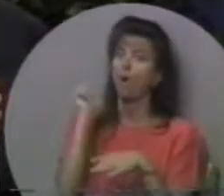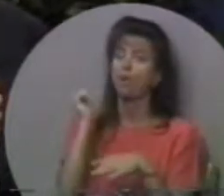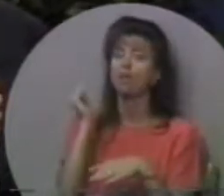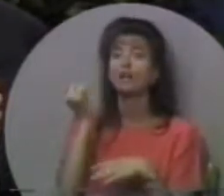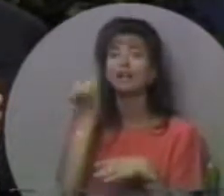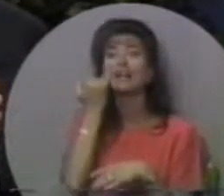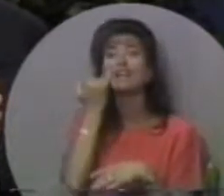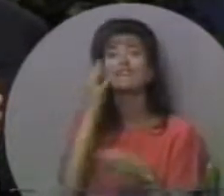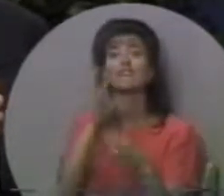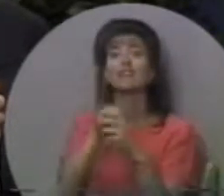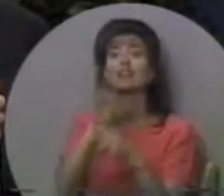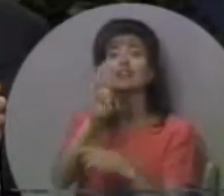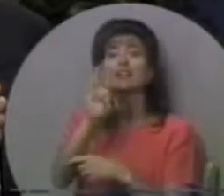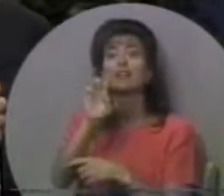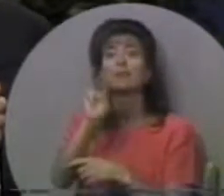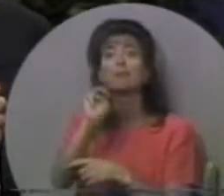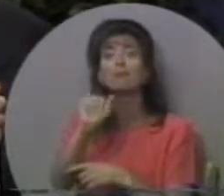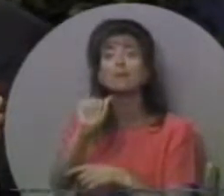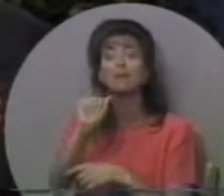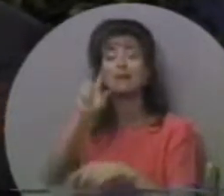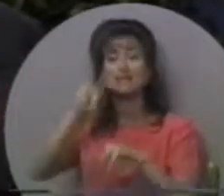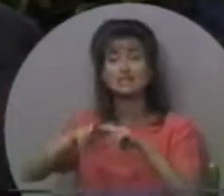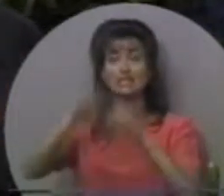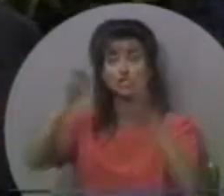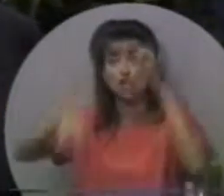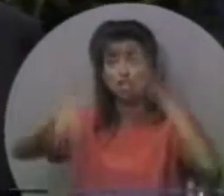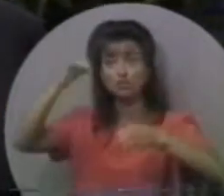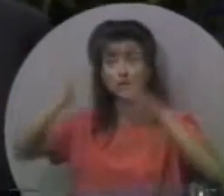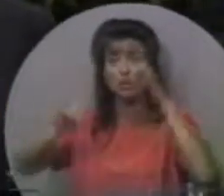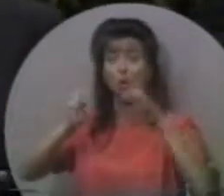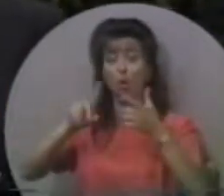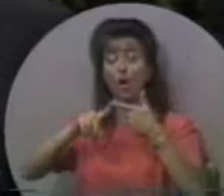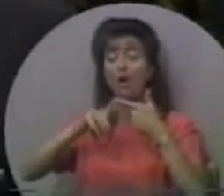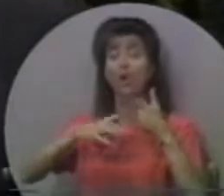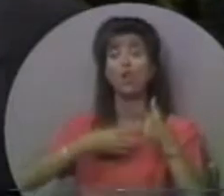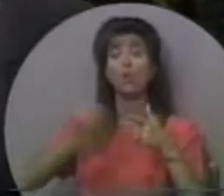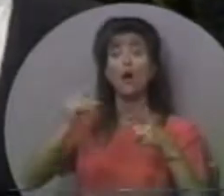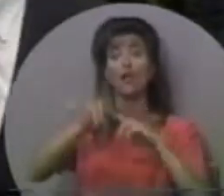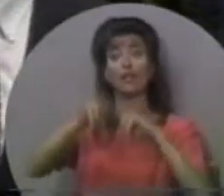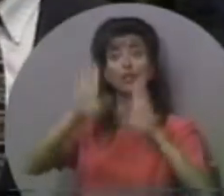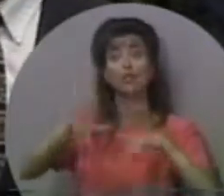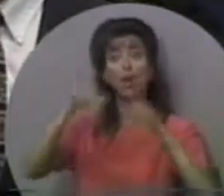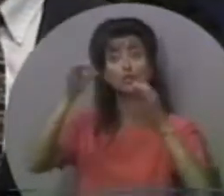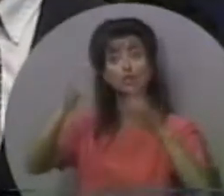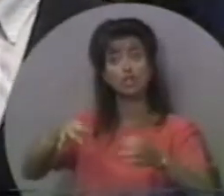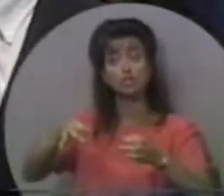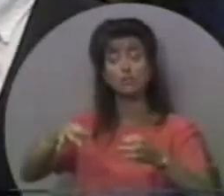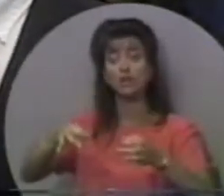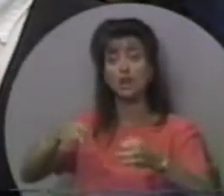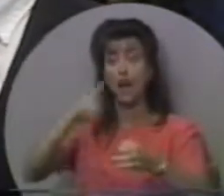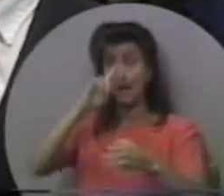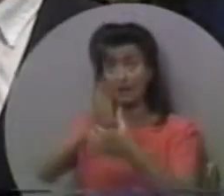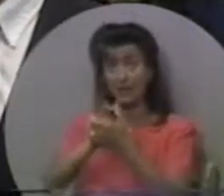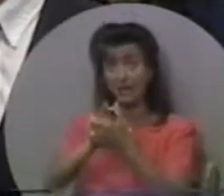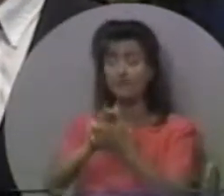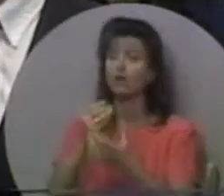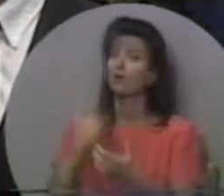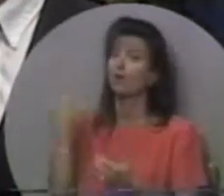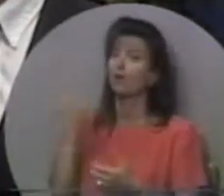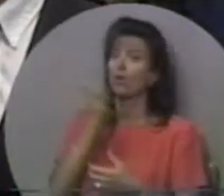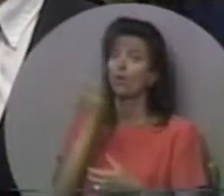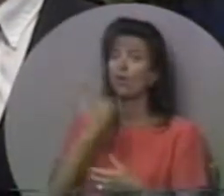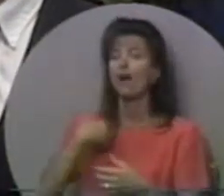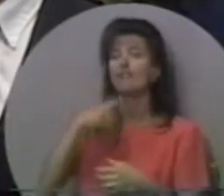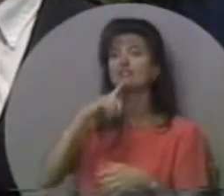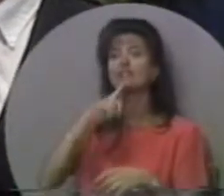я вірю в Суд Білого Престору, Суд Біма, я маю дуже серйозний